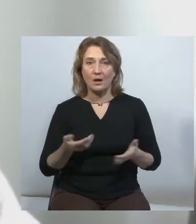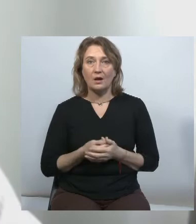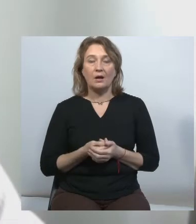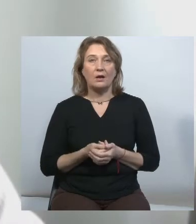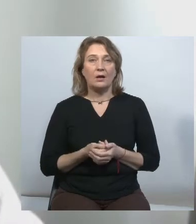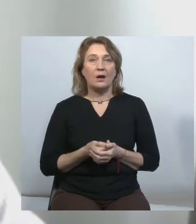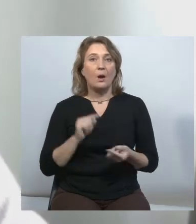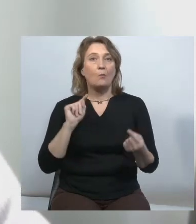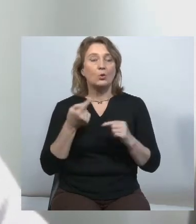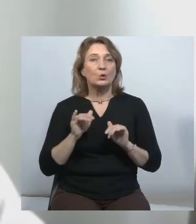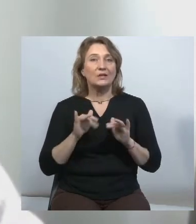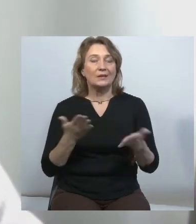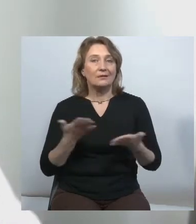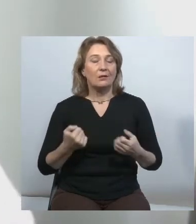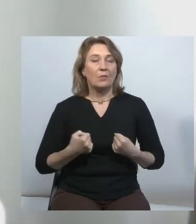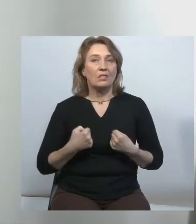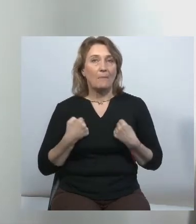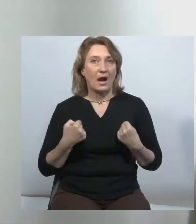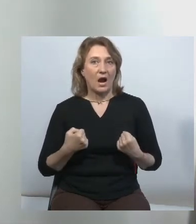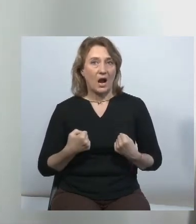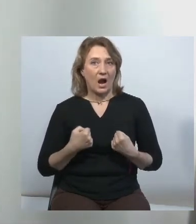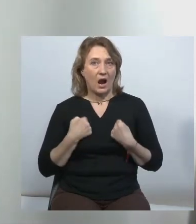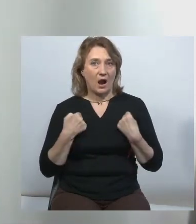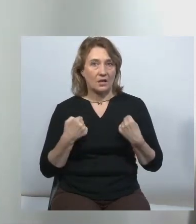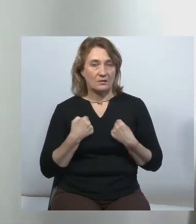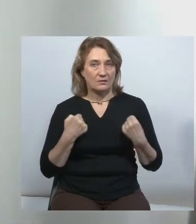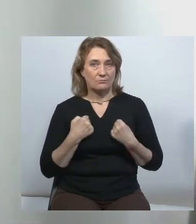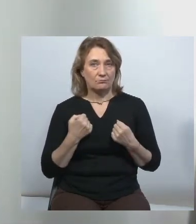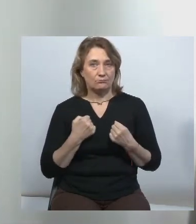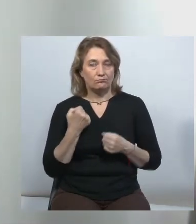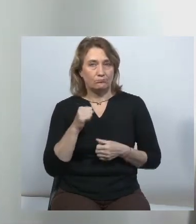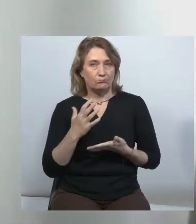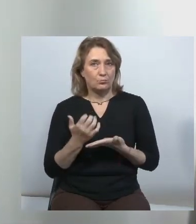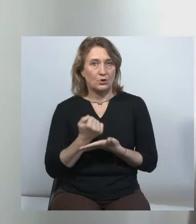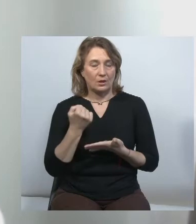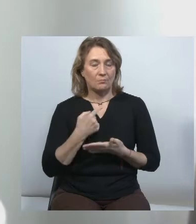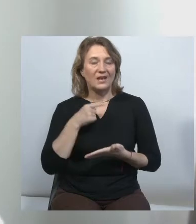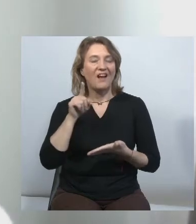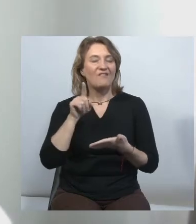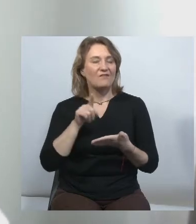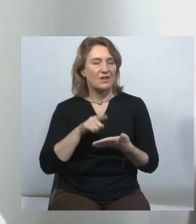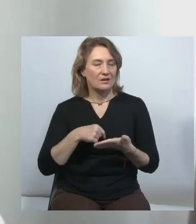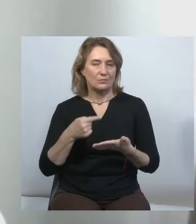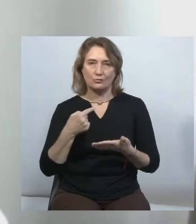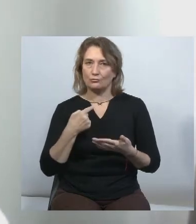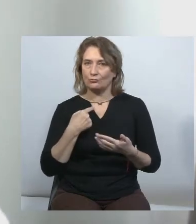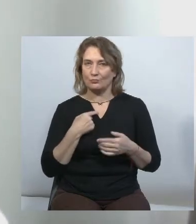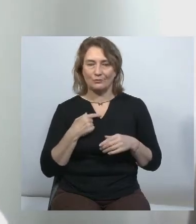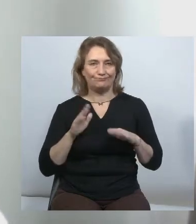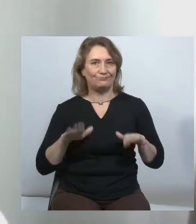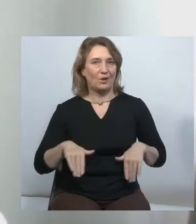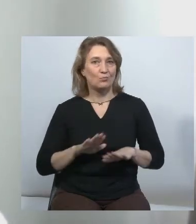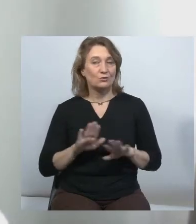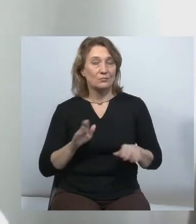намагаємося подолати, я все ж таки вірю в те, що ми не опустимо руки. Ця